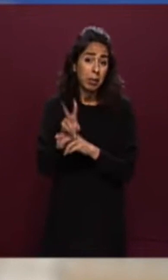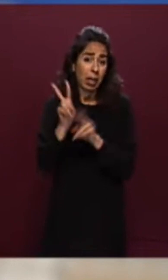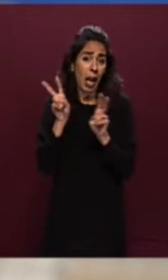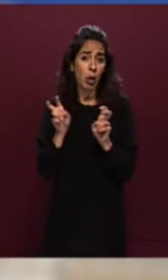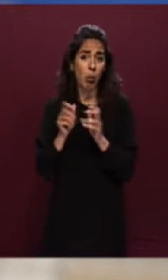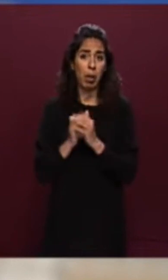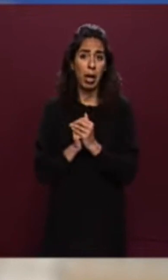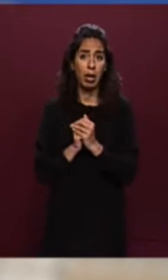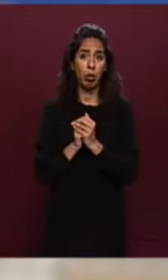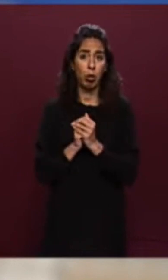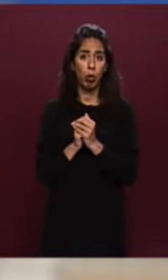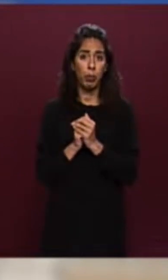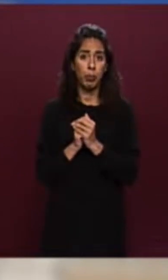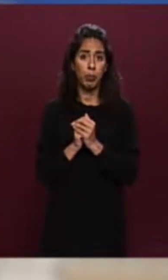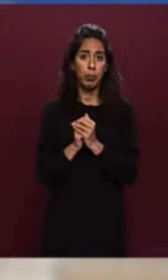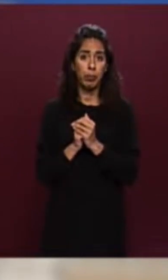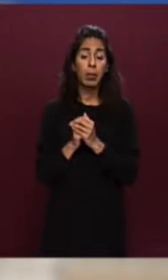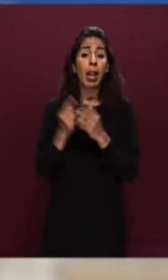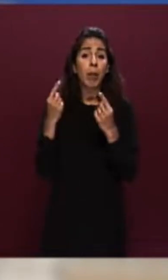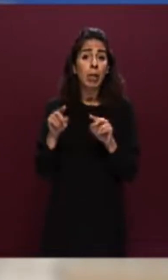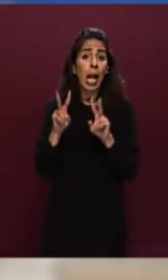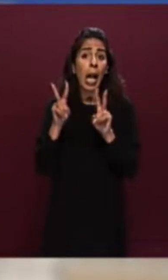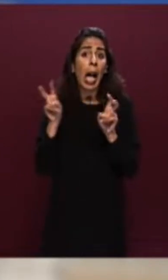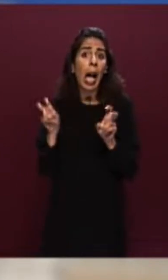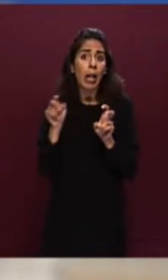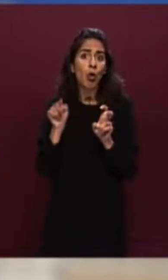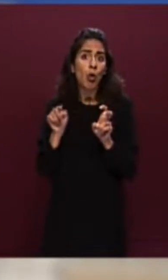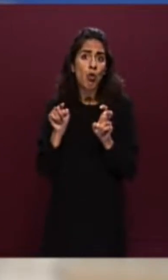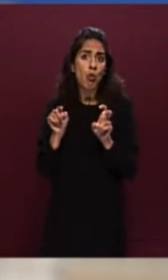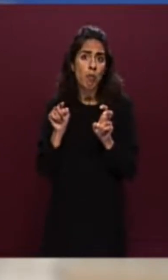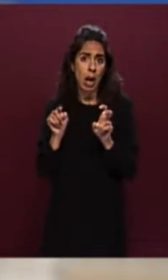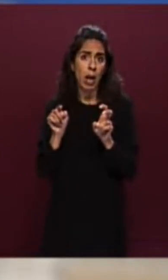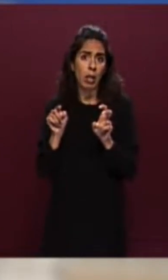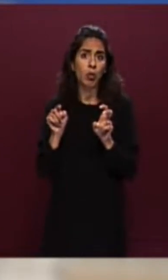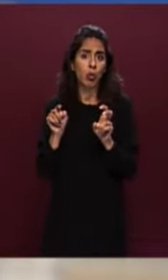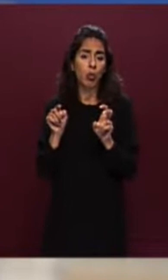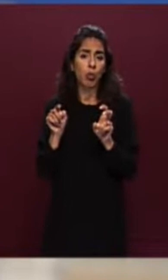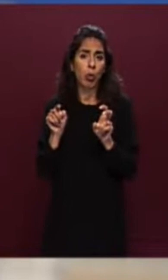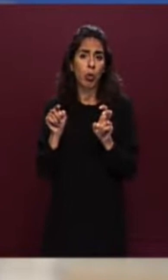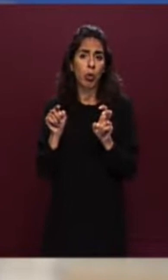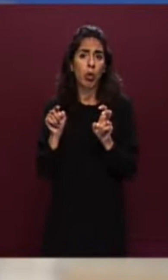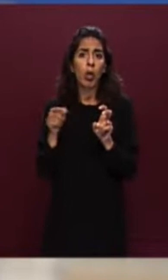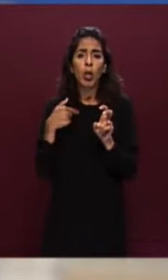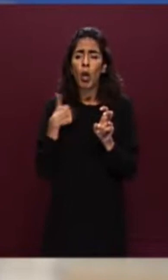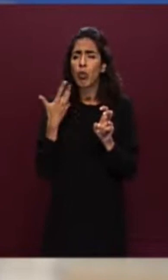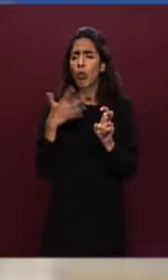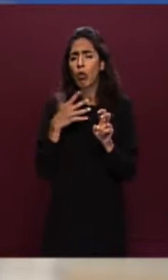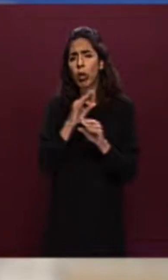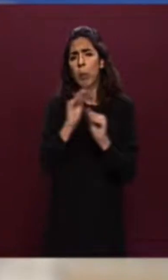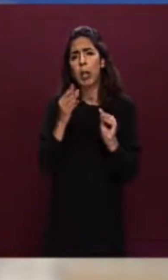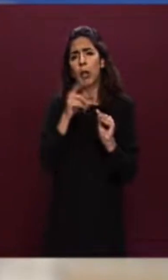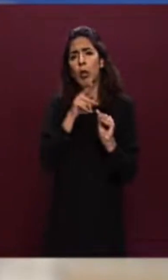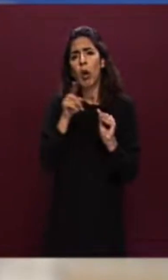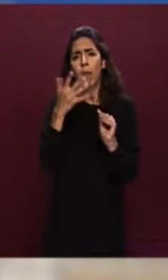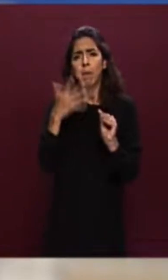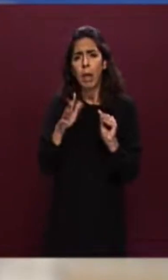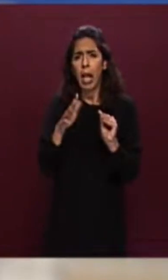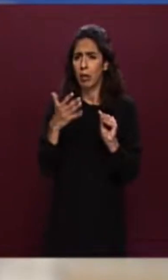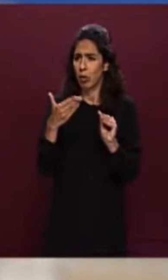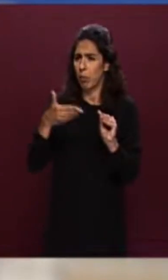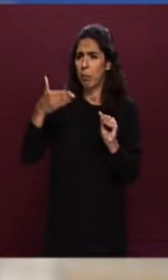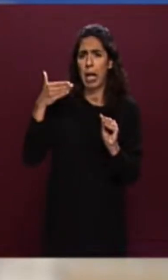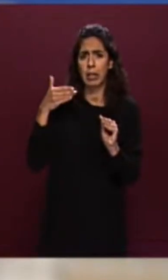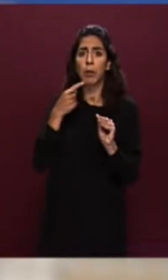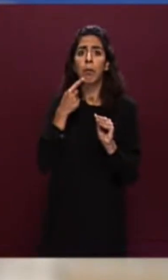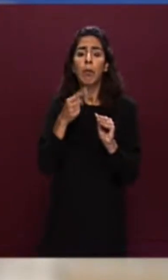questo è il tema sul quale non si scende nel merito. Io ho già chiesto a voi in altre occasioni quali sono le condizioni che